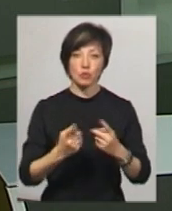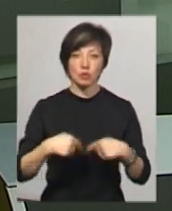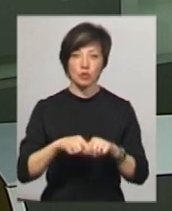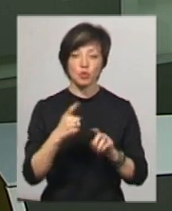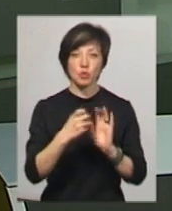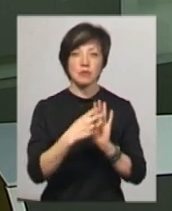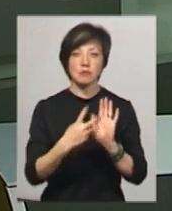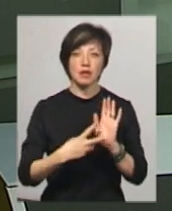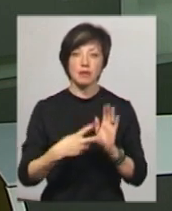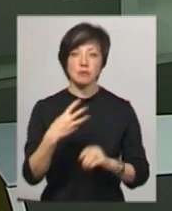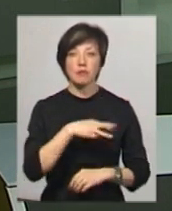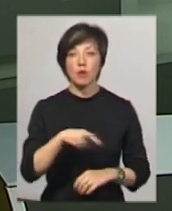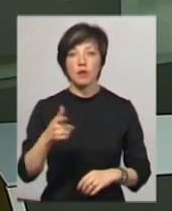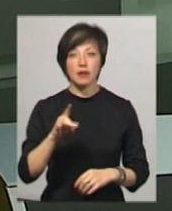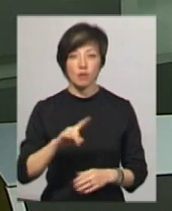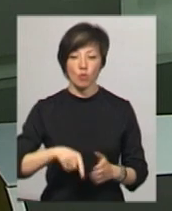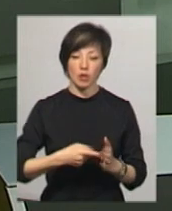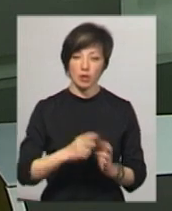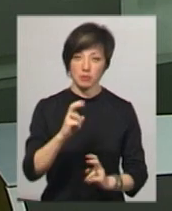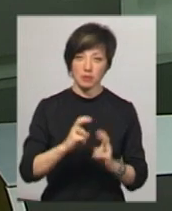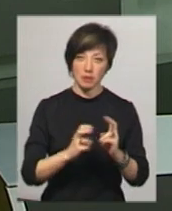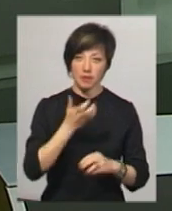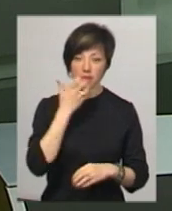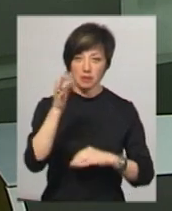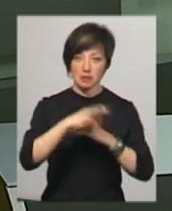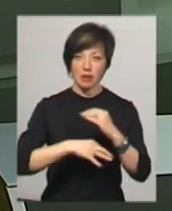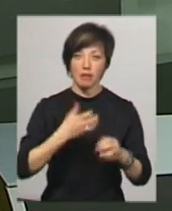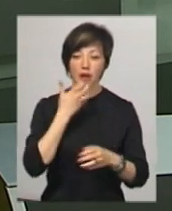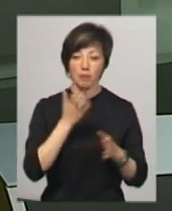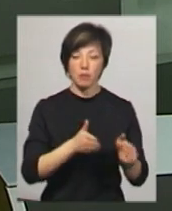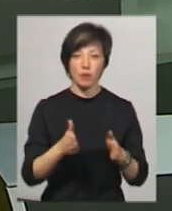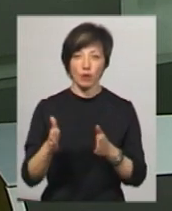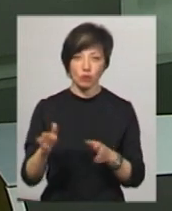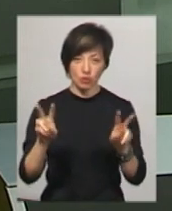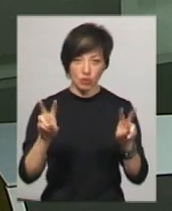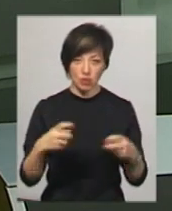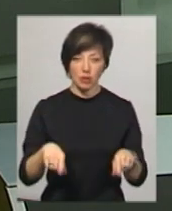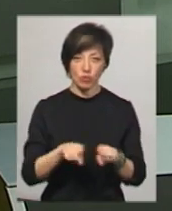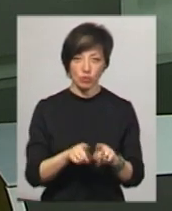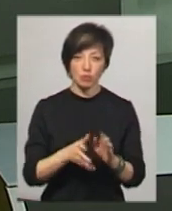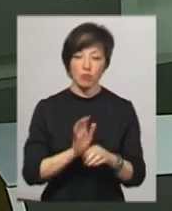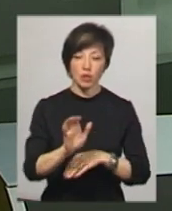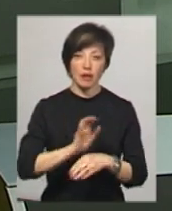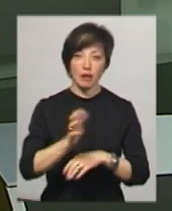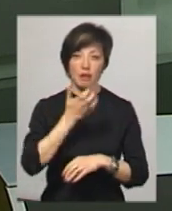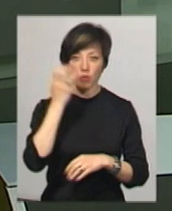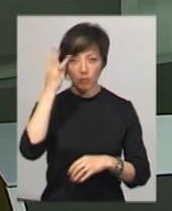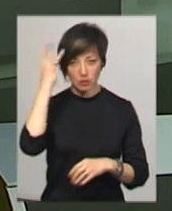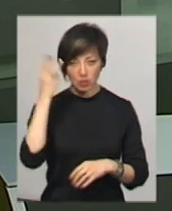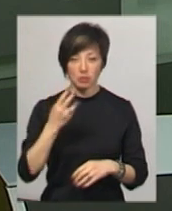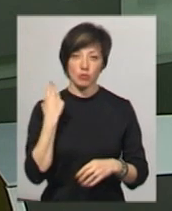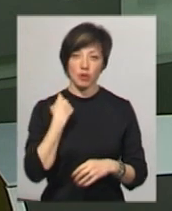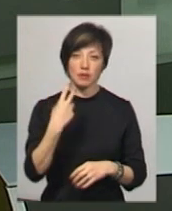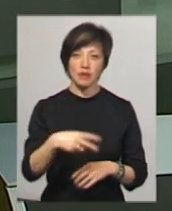117 млн грн. Комунальному підприємству Південно-Західній Тепломережі, яке також подає тепло хмельничанам, абоненти